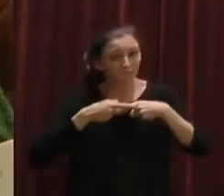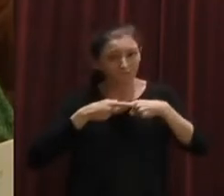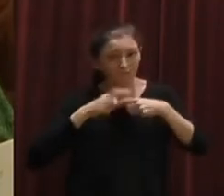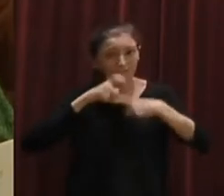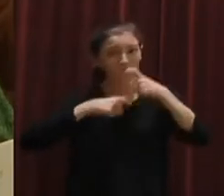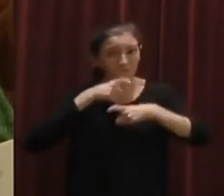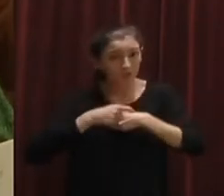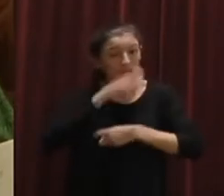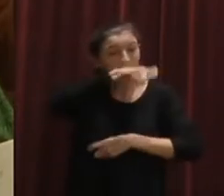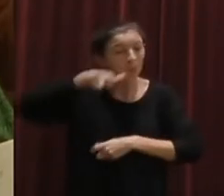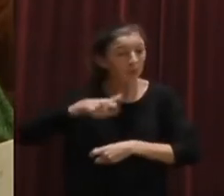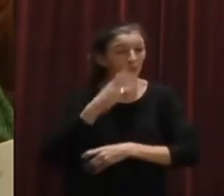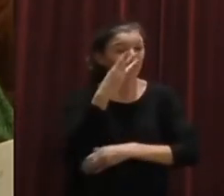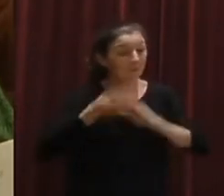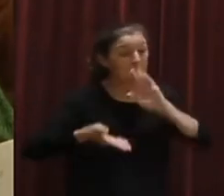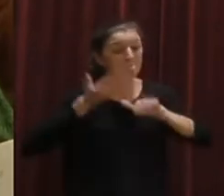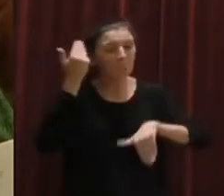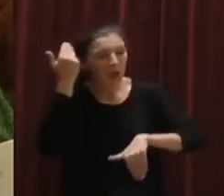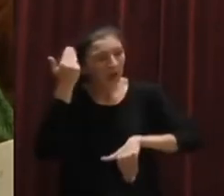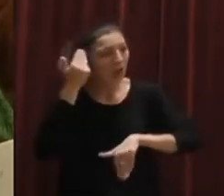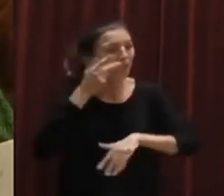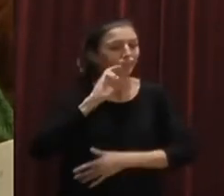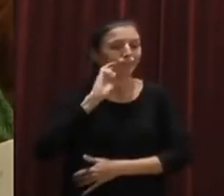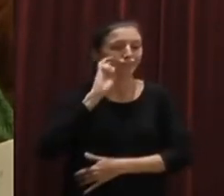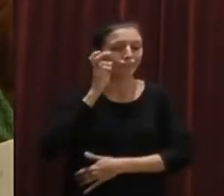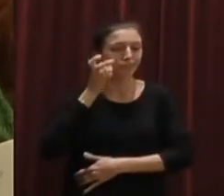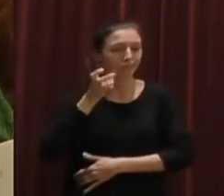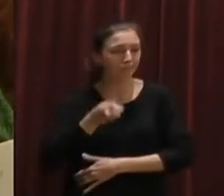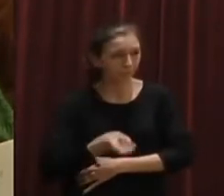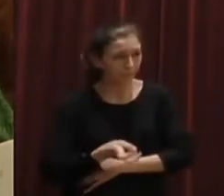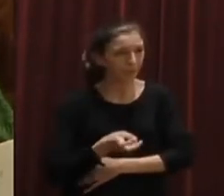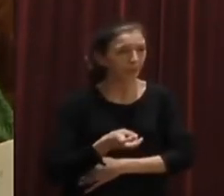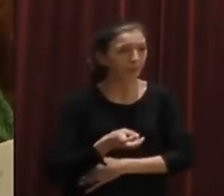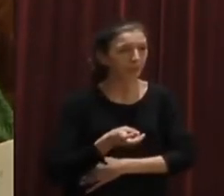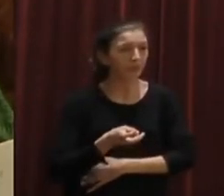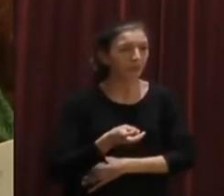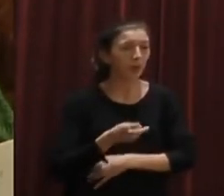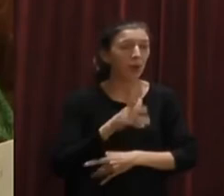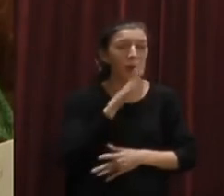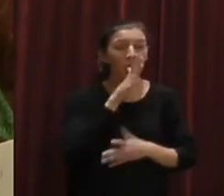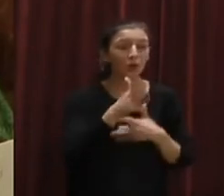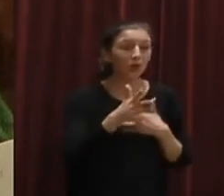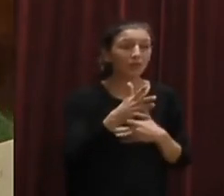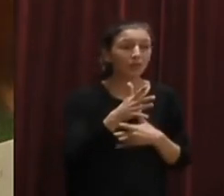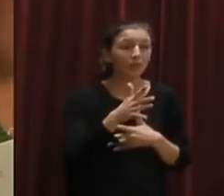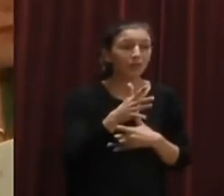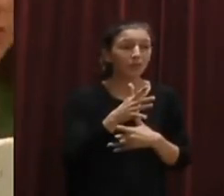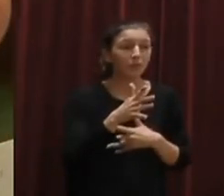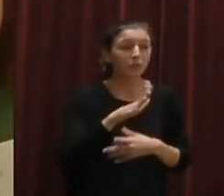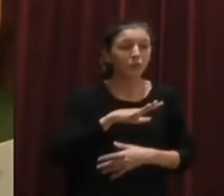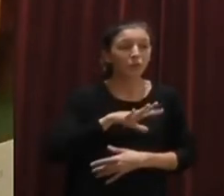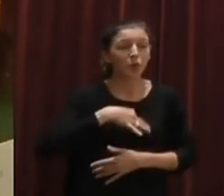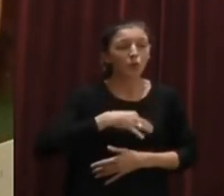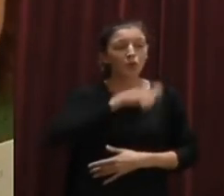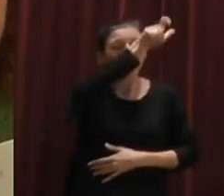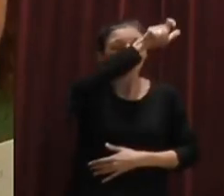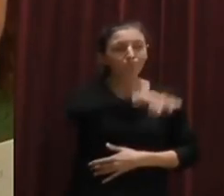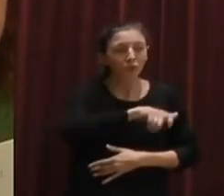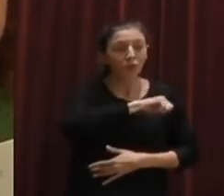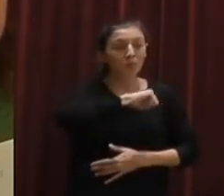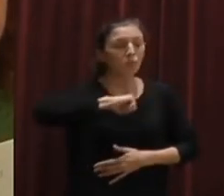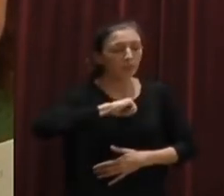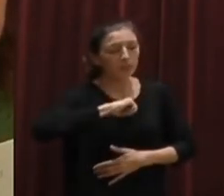màxim de 400 euros, que hi deducció d'assegurances d'impegament de lloguer d'habitatge, precisament per aquella por que a vegades tenen d'acima, faran malbé els pis